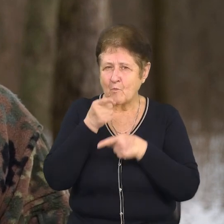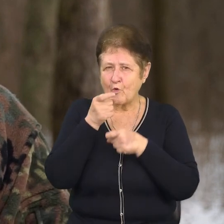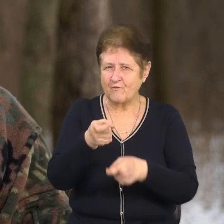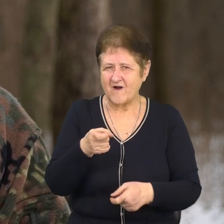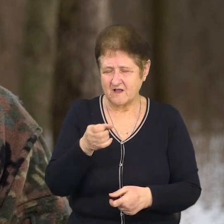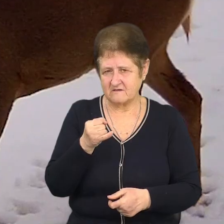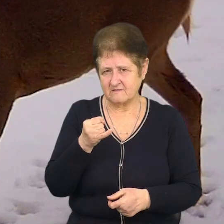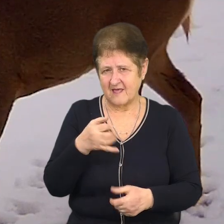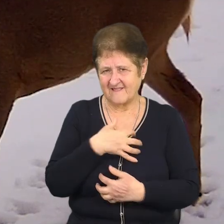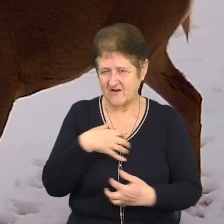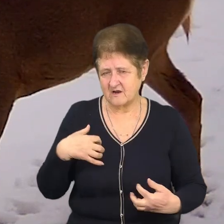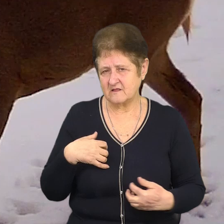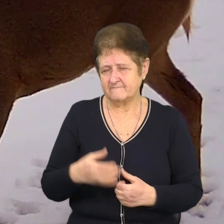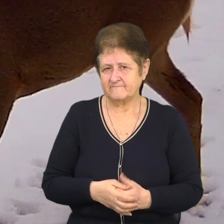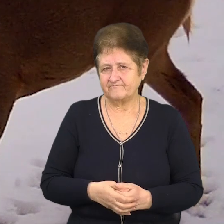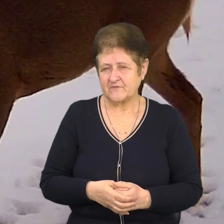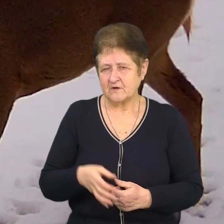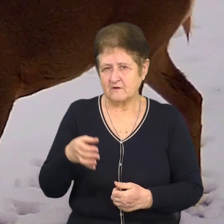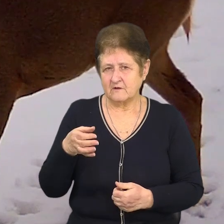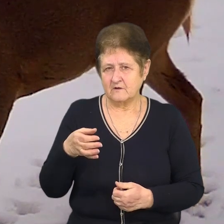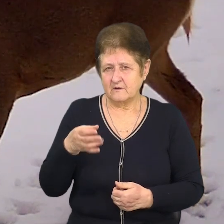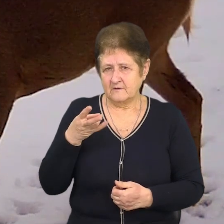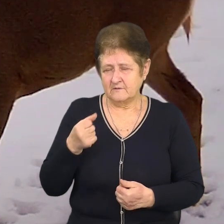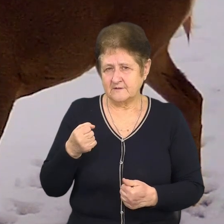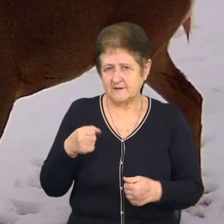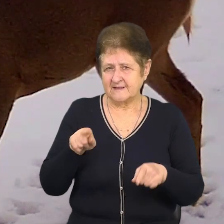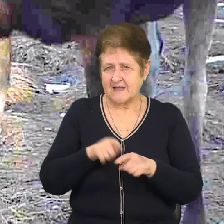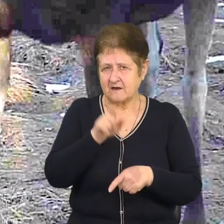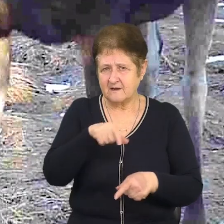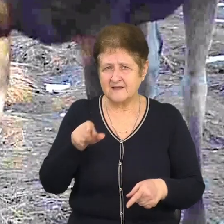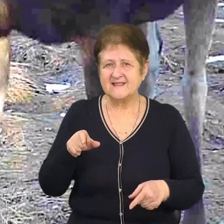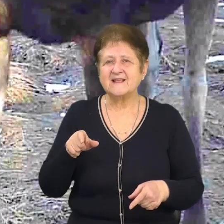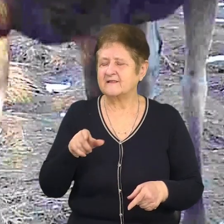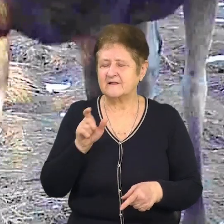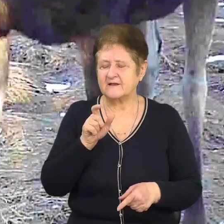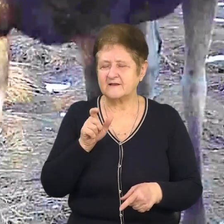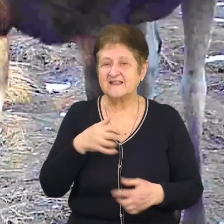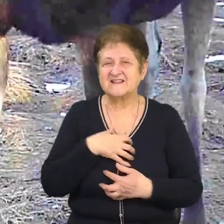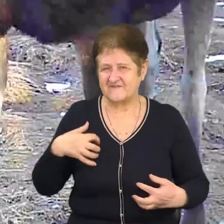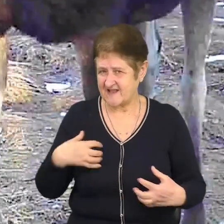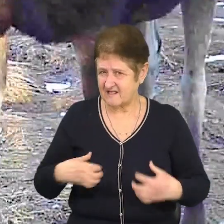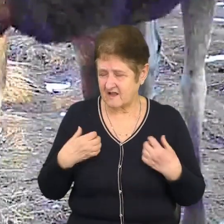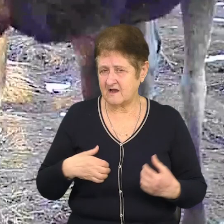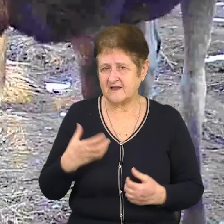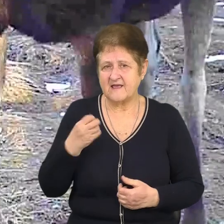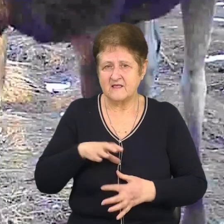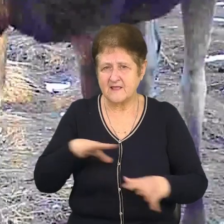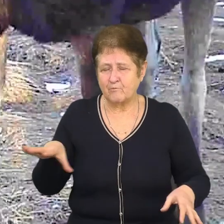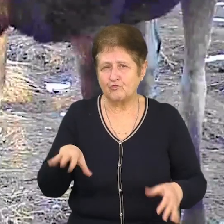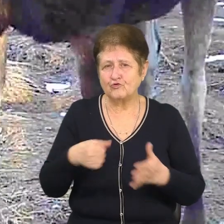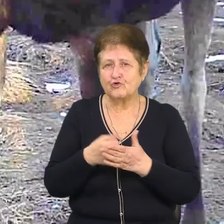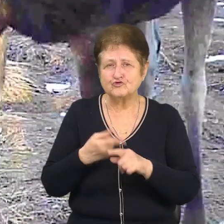Тварини більше, ну, не так не лякані. Плюс, що ж не було полювання до цього.